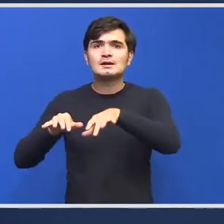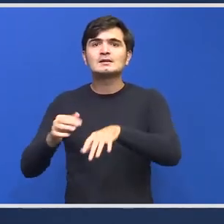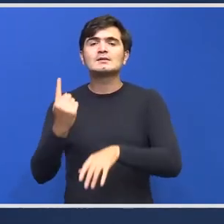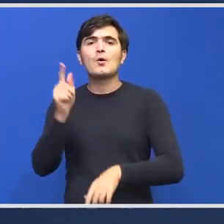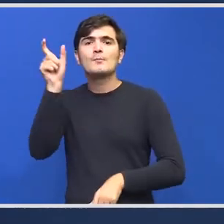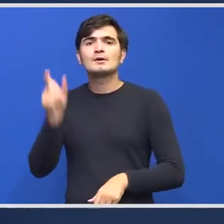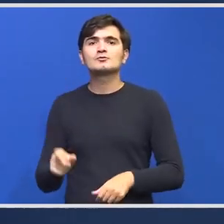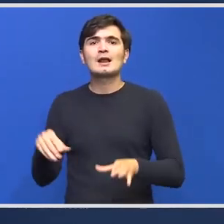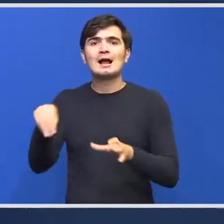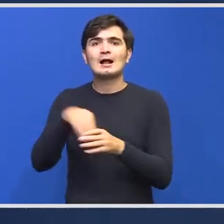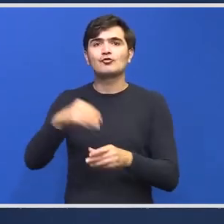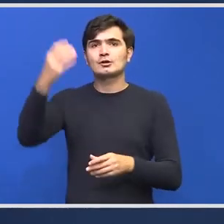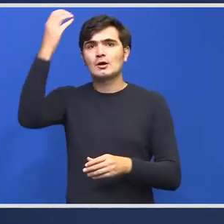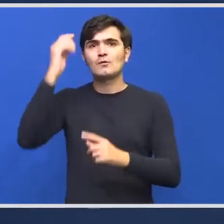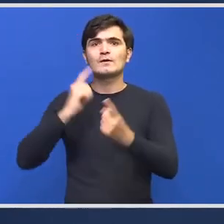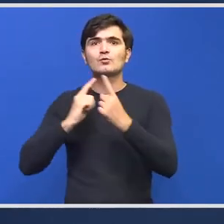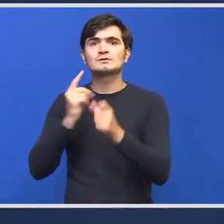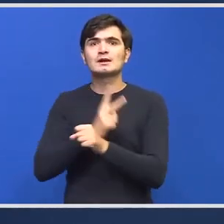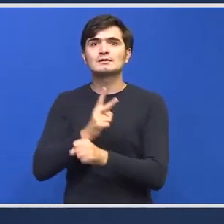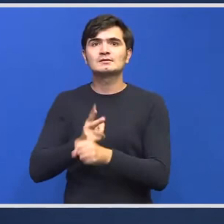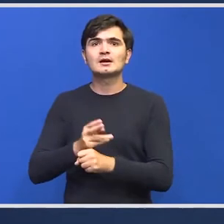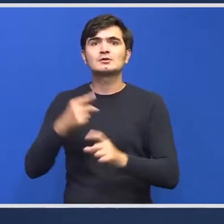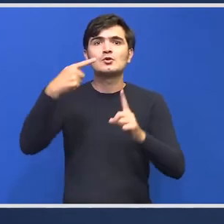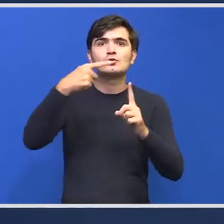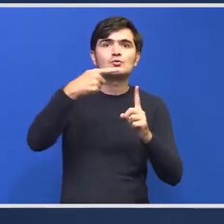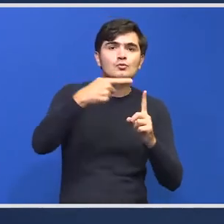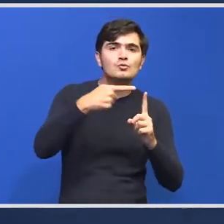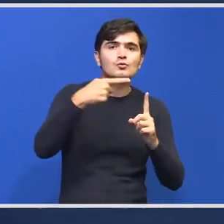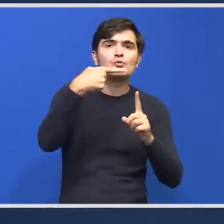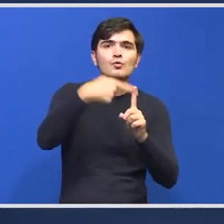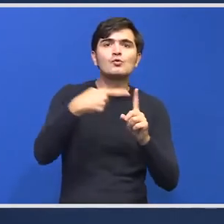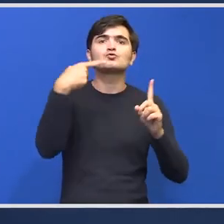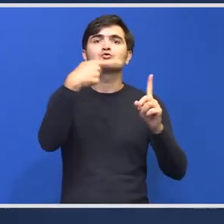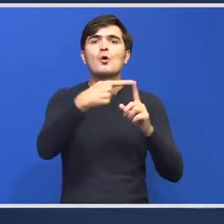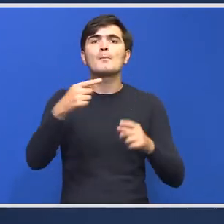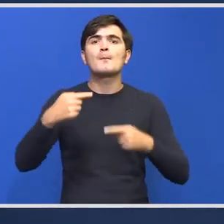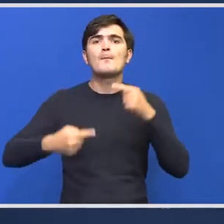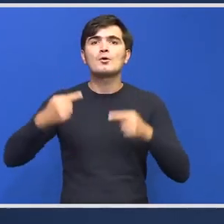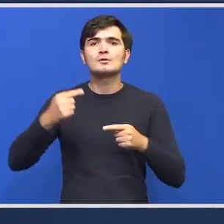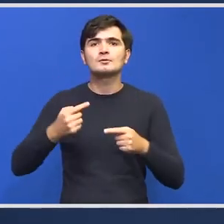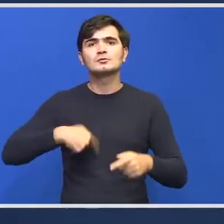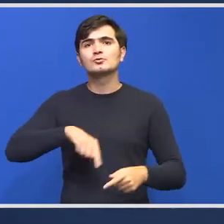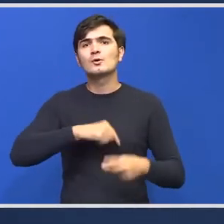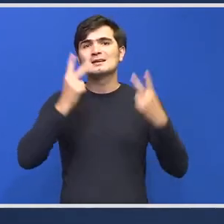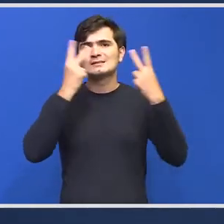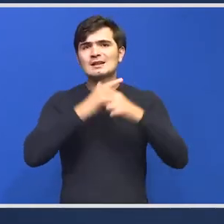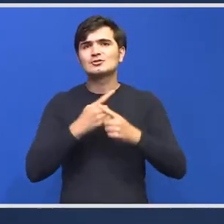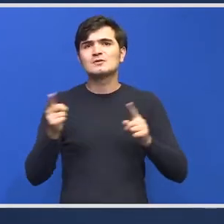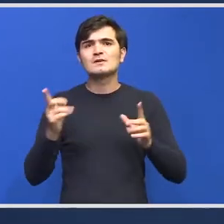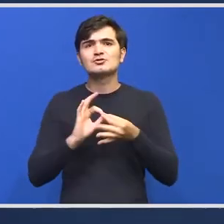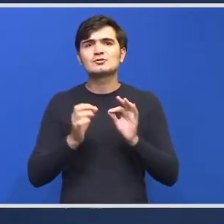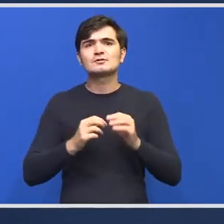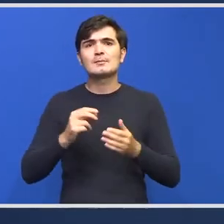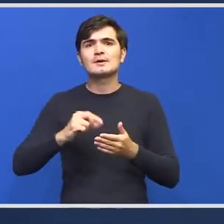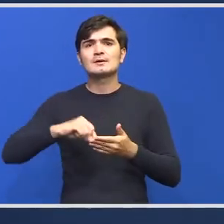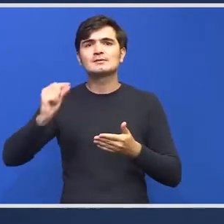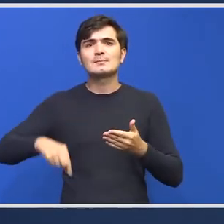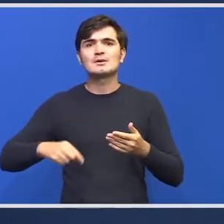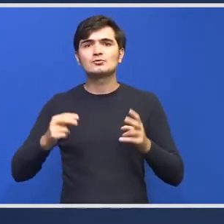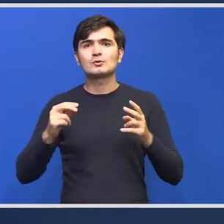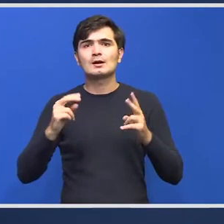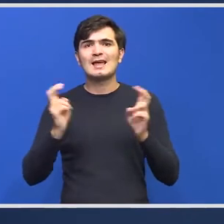stat din guvern cu scop politic. Eu cred că noi înțelegem diferit semnătura electronică, ce înseamnătura electronică.